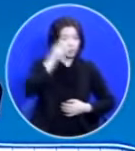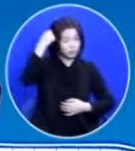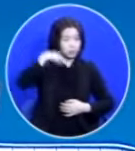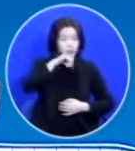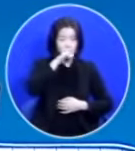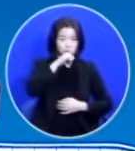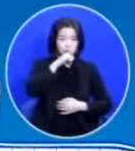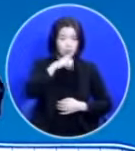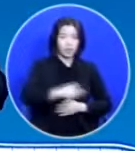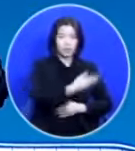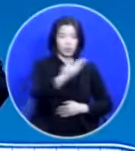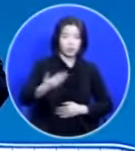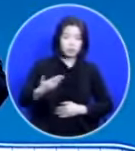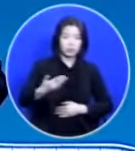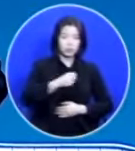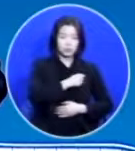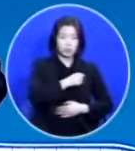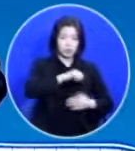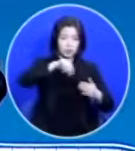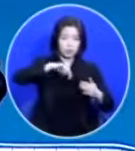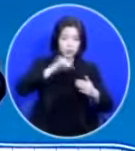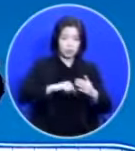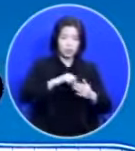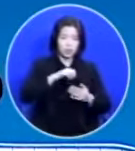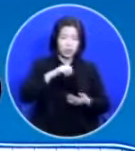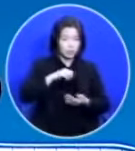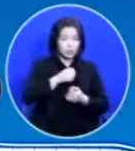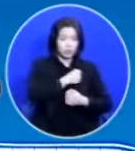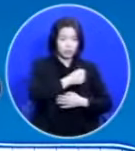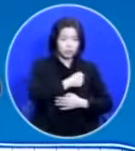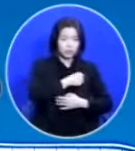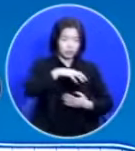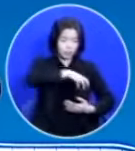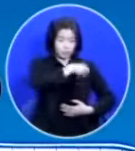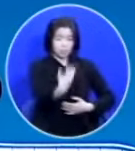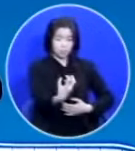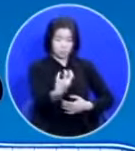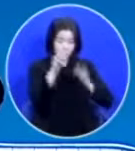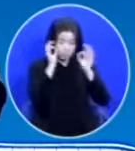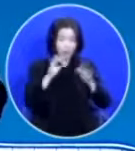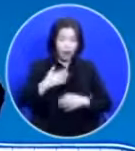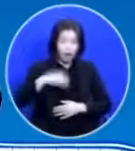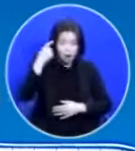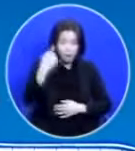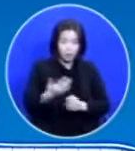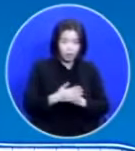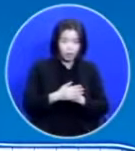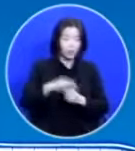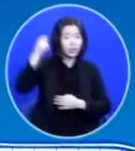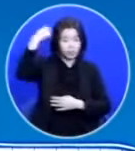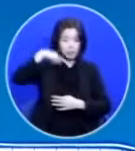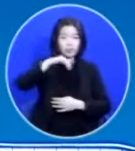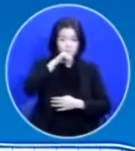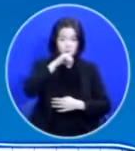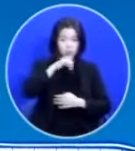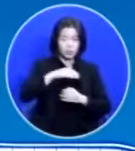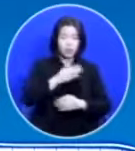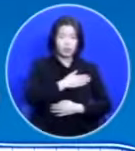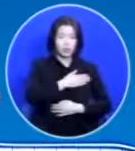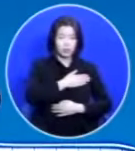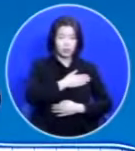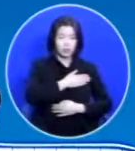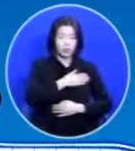심장이 여러분 안에서 뛰고 있다는 것을 꼭 꺼내봐야 합니까? 느끼시죠? 손만